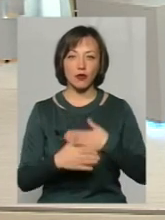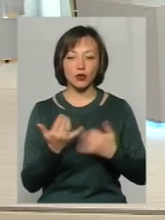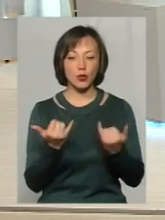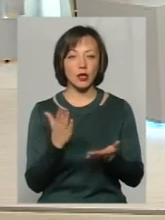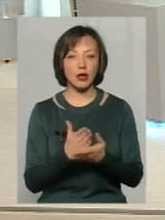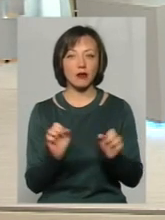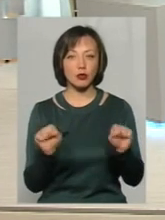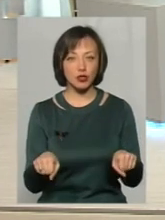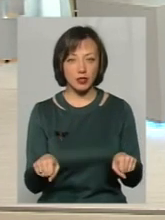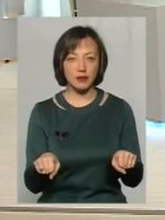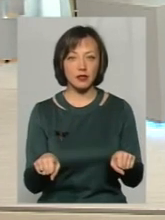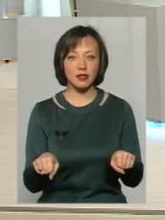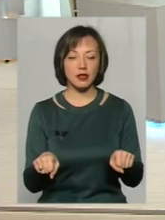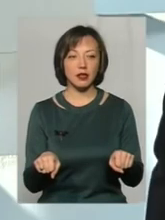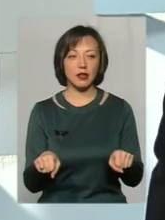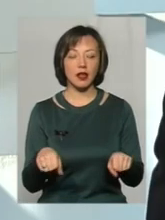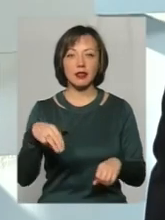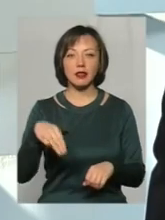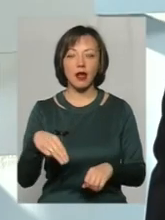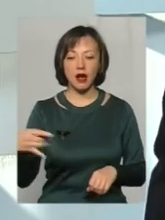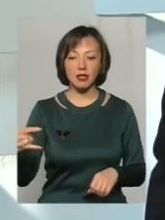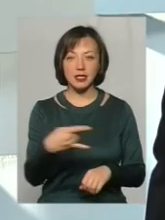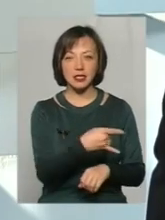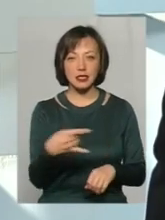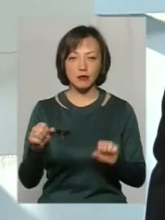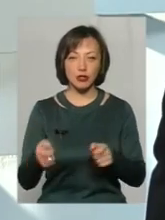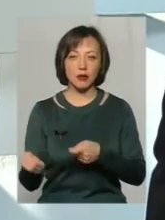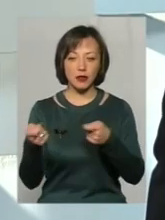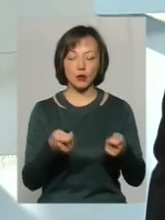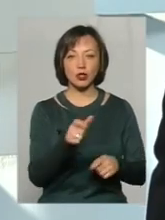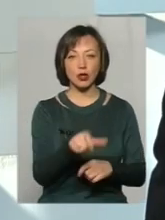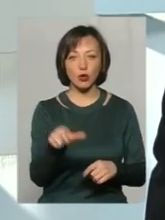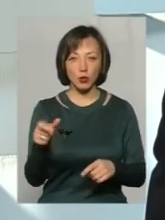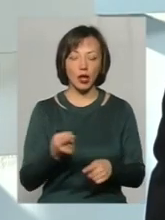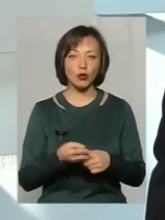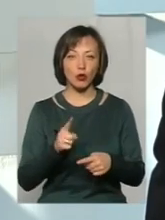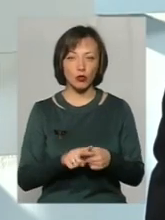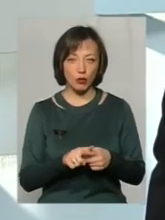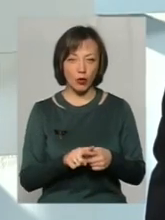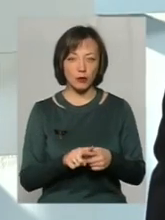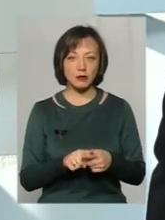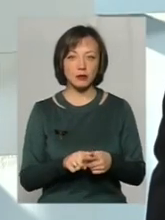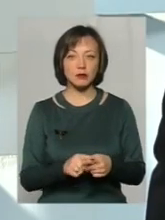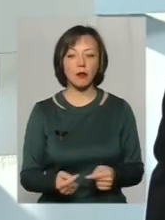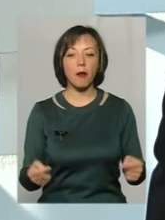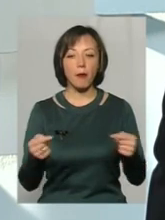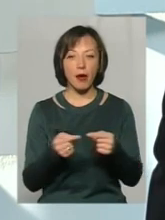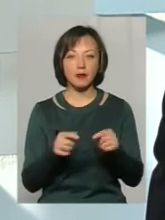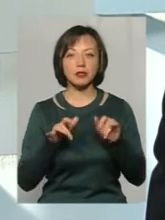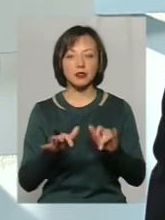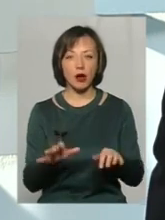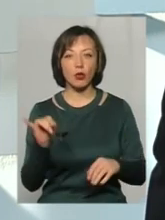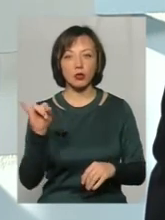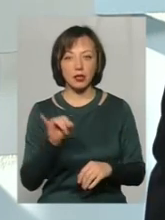можливість таксі обладнані, можна підвозити таких людей. Тому певні, скажімо, заходи